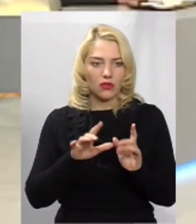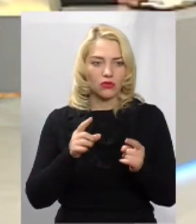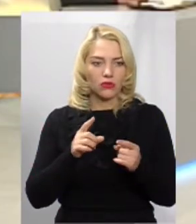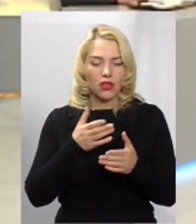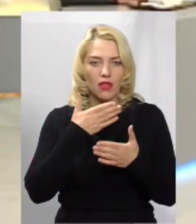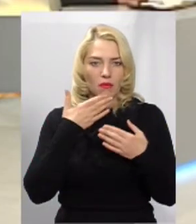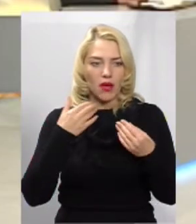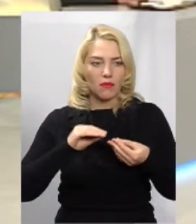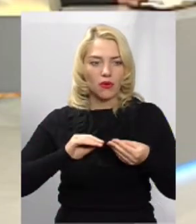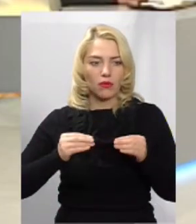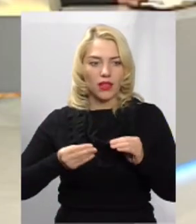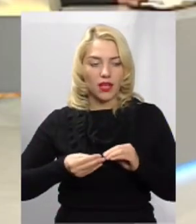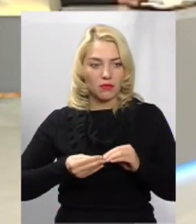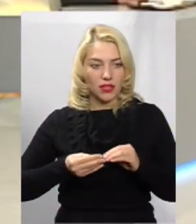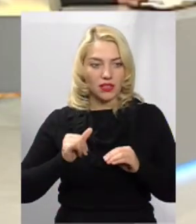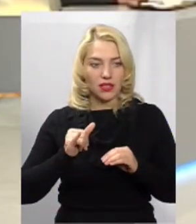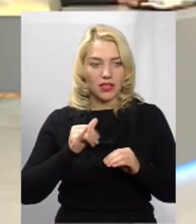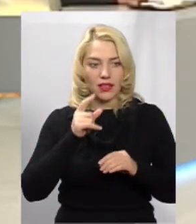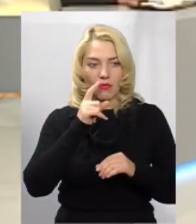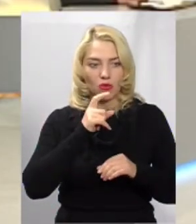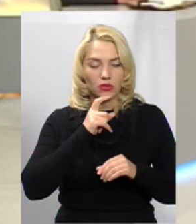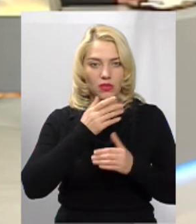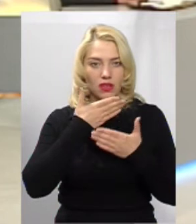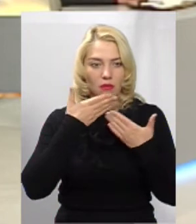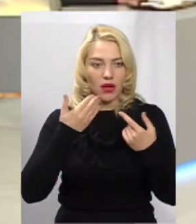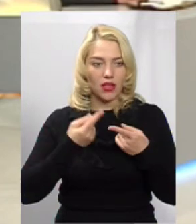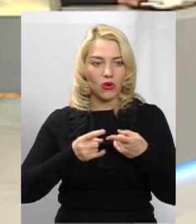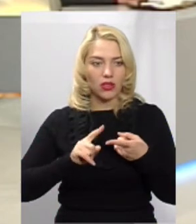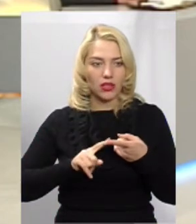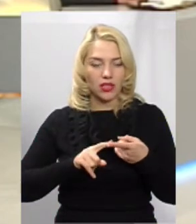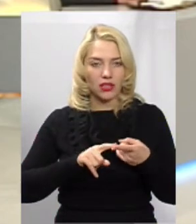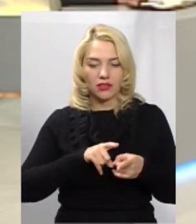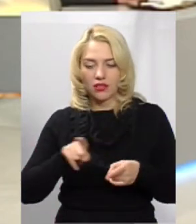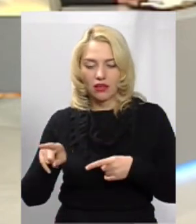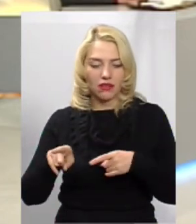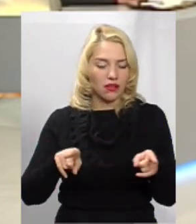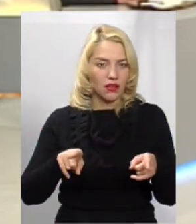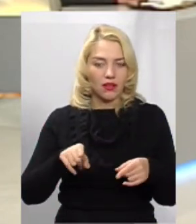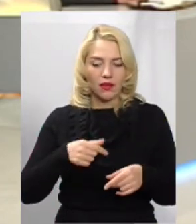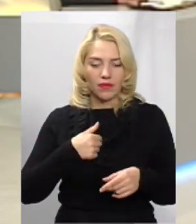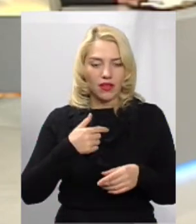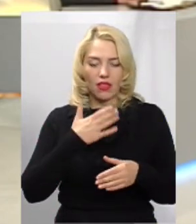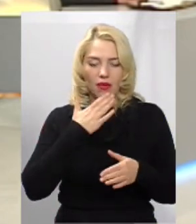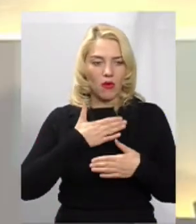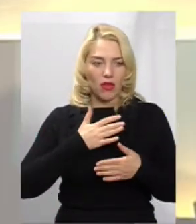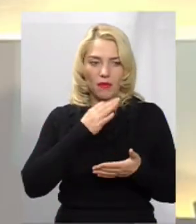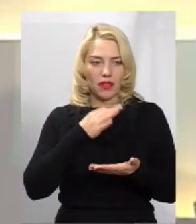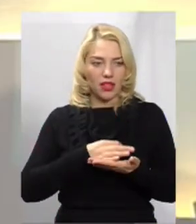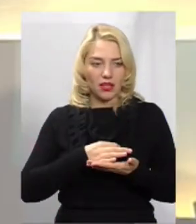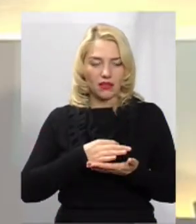проблеми і непорозуміння, немає отих стрілок, це не моє питання, я в тому не винен.